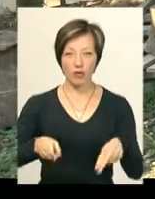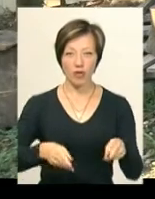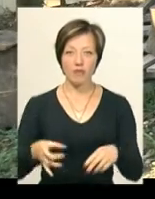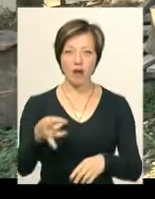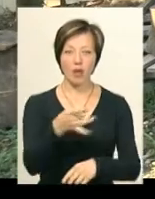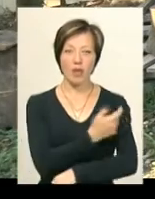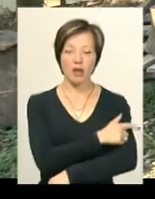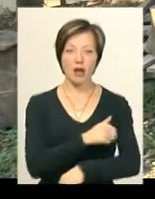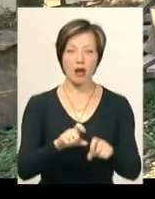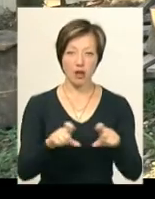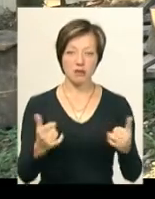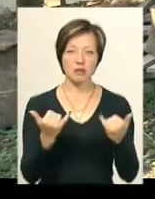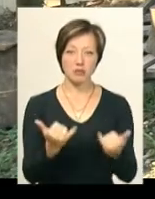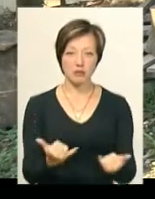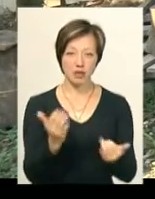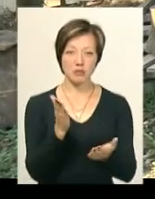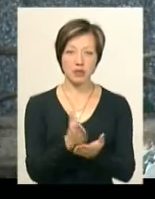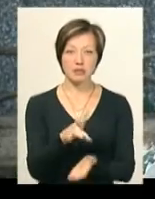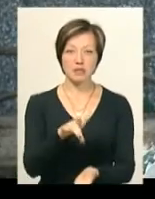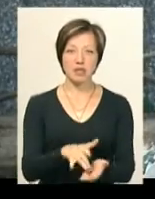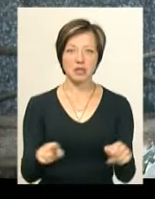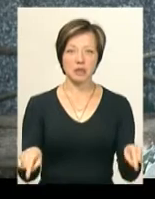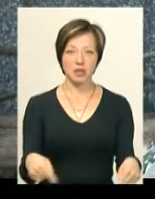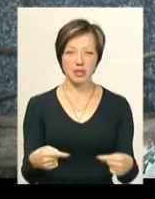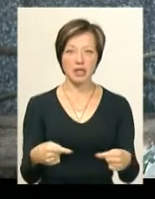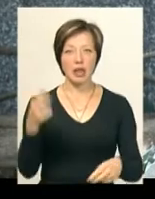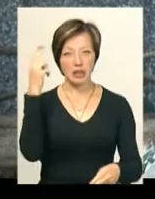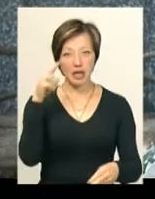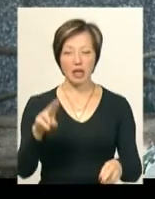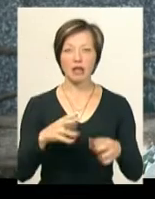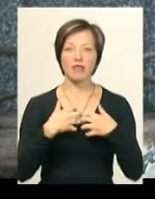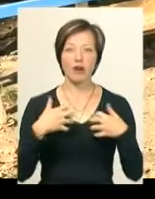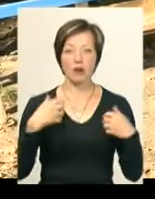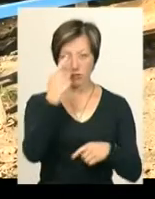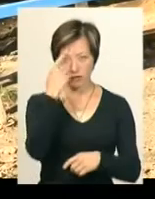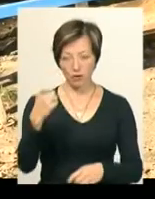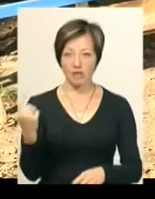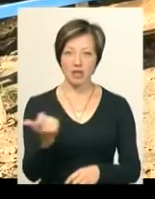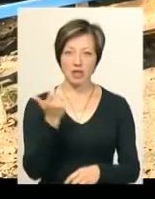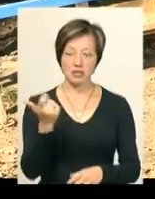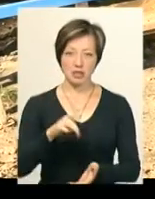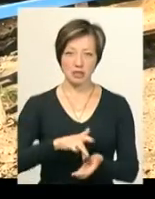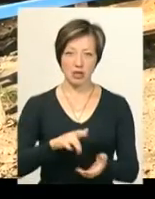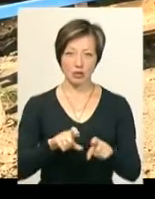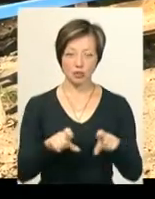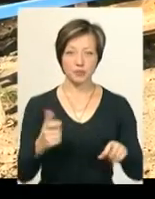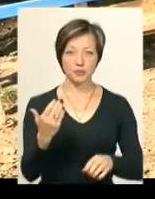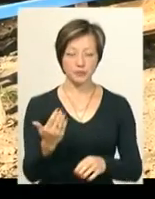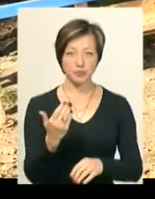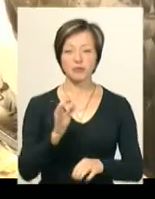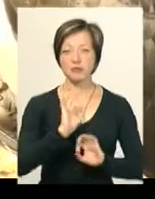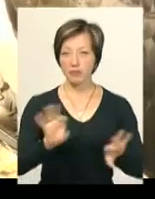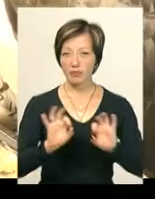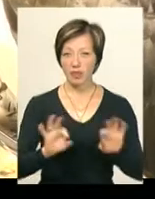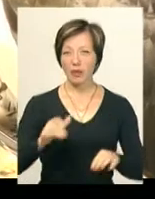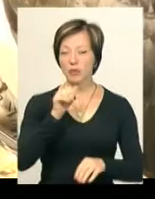Ветлікарні і наразі вони перебувають у Центрі реабілітації диких тварин, повідомив власник центру Сергій Пальохін. За його словами, минулого